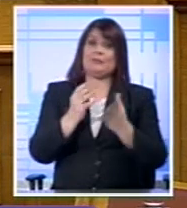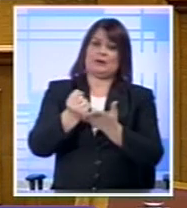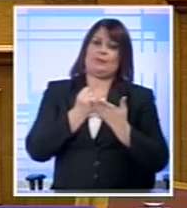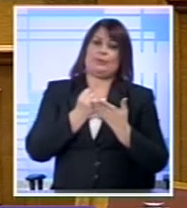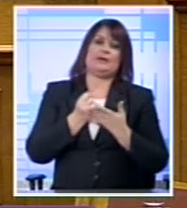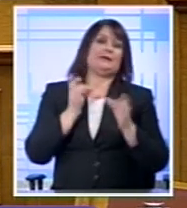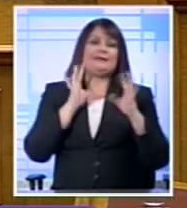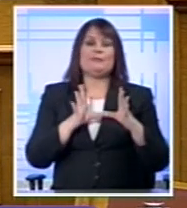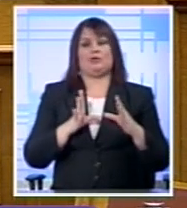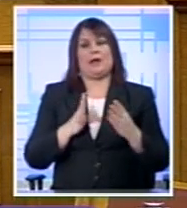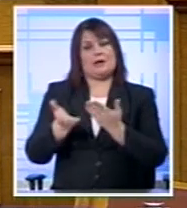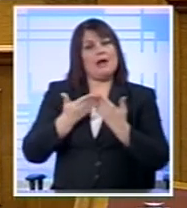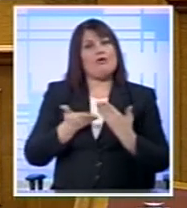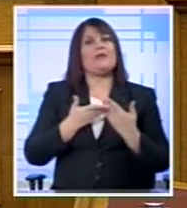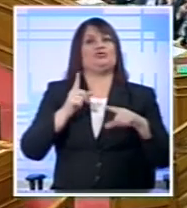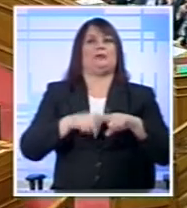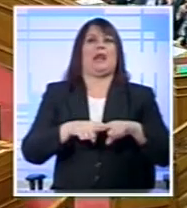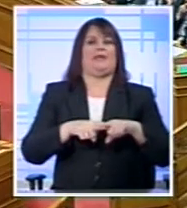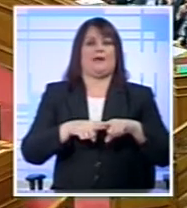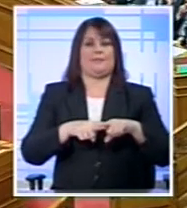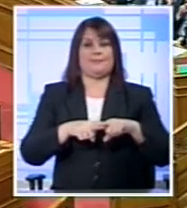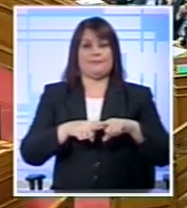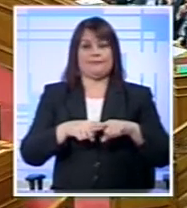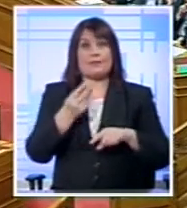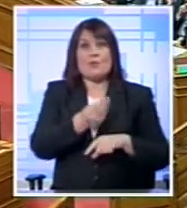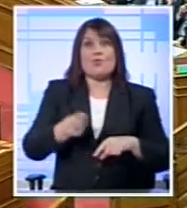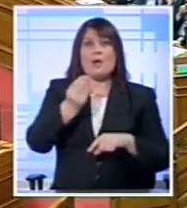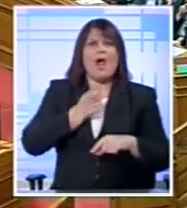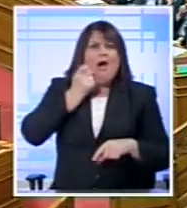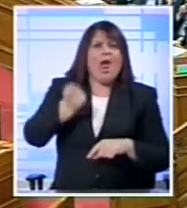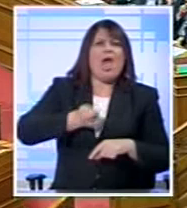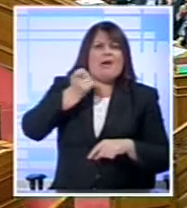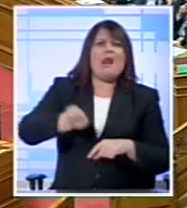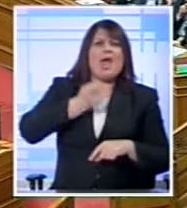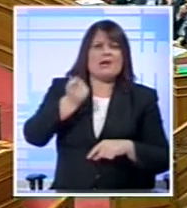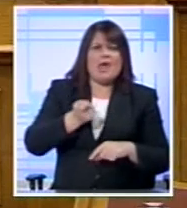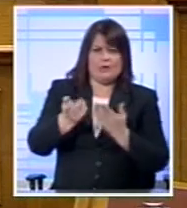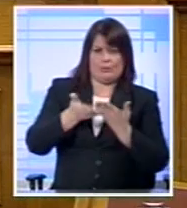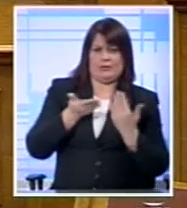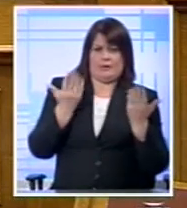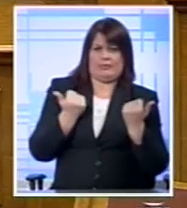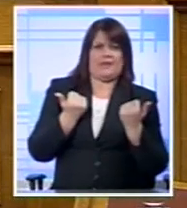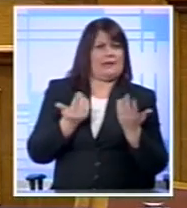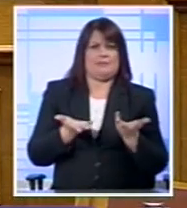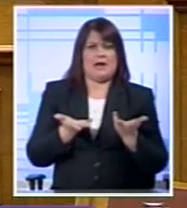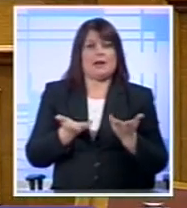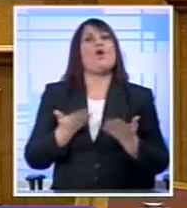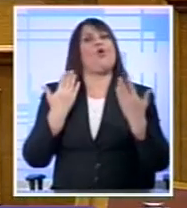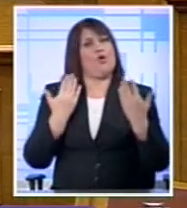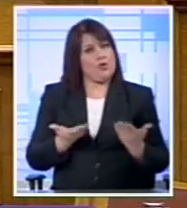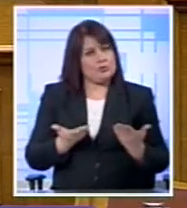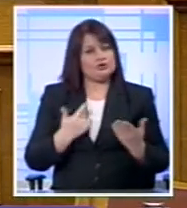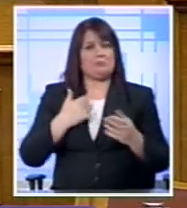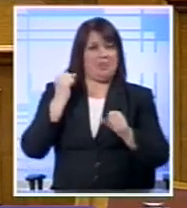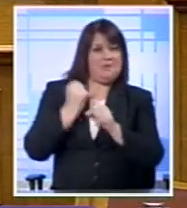έννοια Του να στηρίξω μια χώρα Με υπέρογγα χρέη Στην Ευρωπαϊκή Ένωση Και όμως με τη